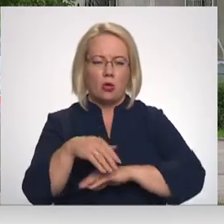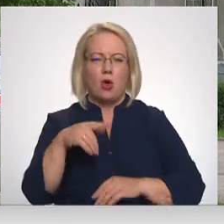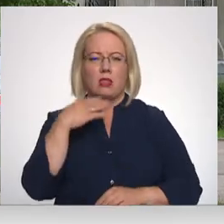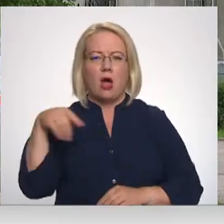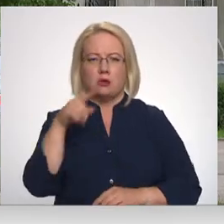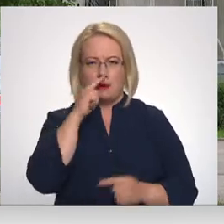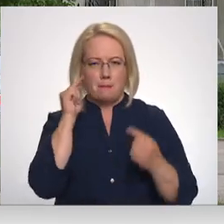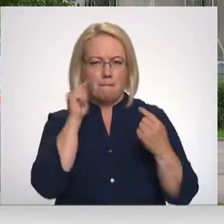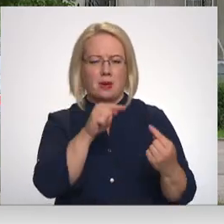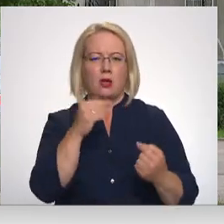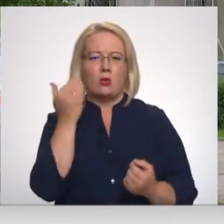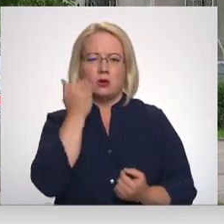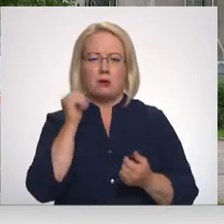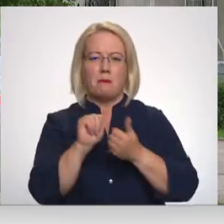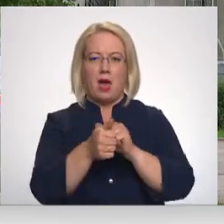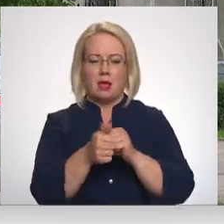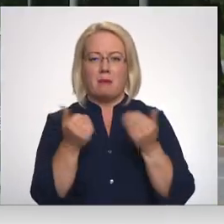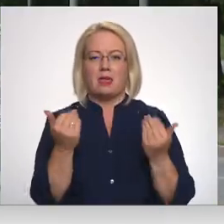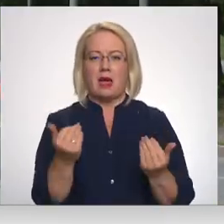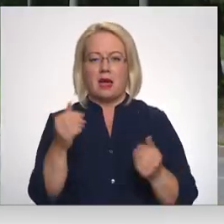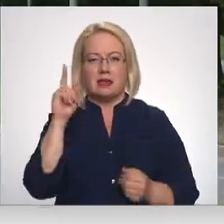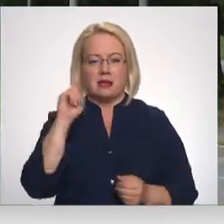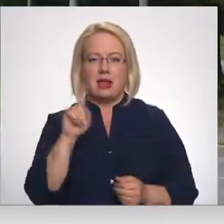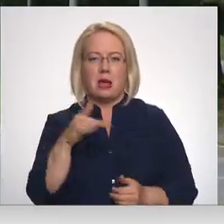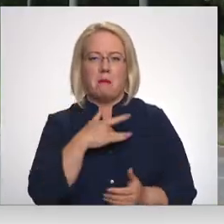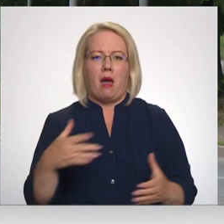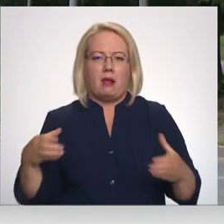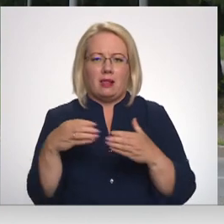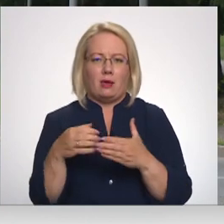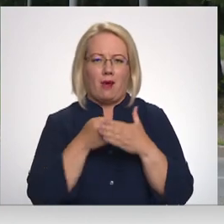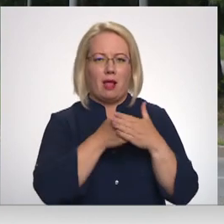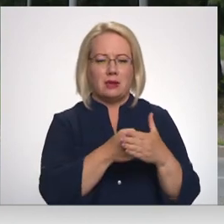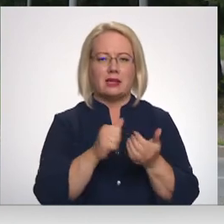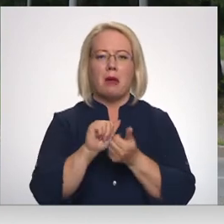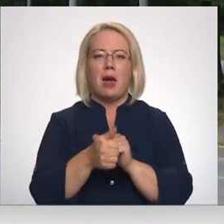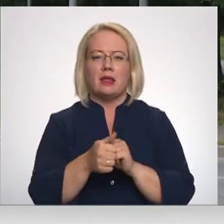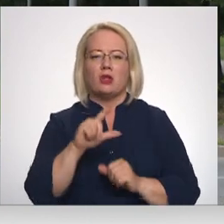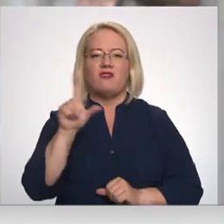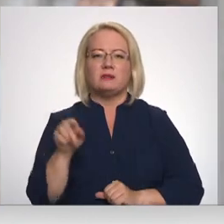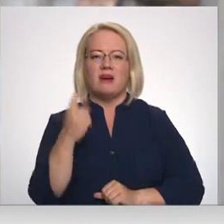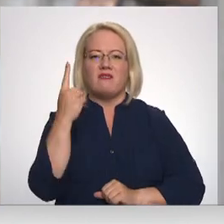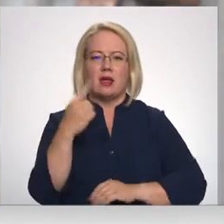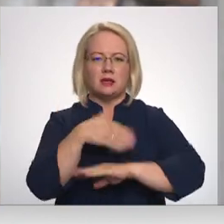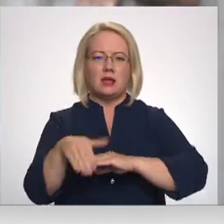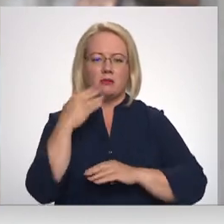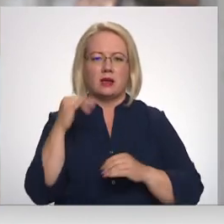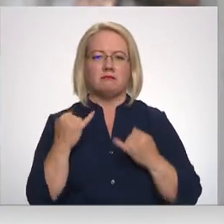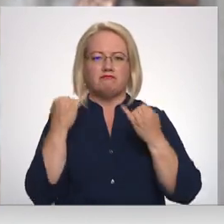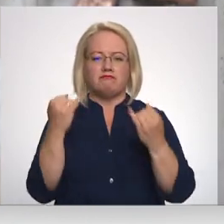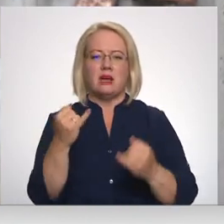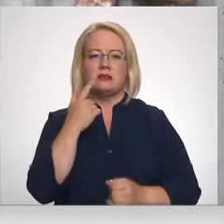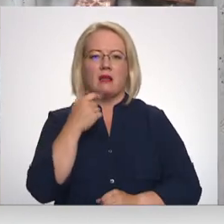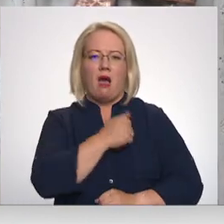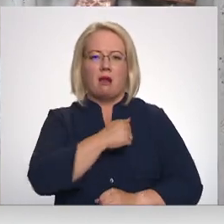ielu nosaukumu mainu, bet tagad jau zināms, ka ir koalīcijas atbalsts, lai mainītu vismaz vienu sīlas nosaukumu, kurš veltīts sarkanās armijas